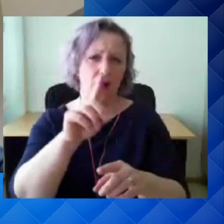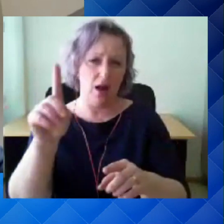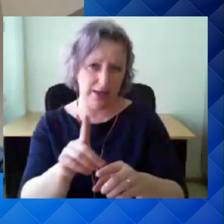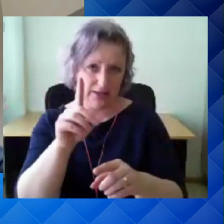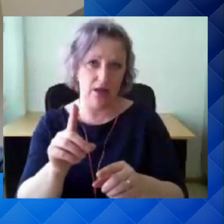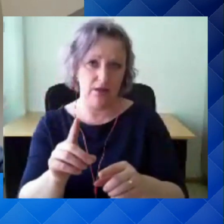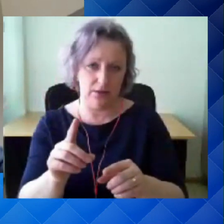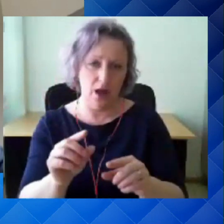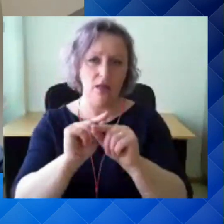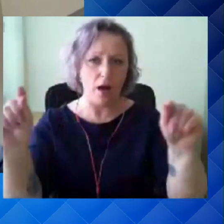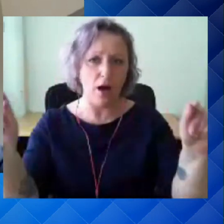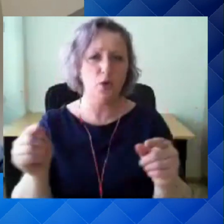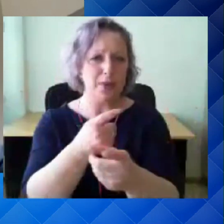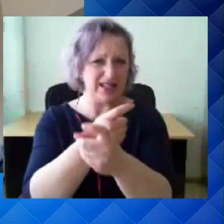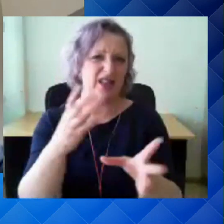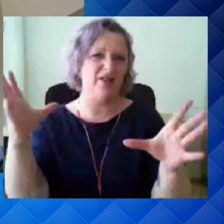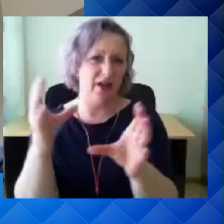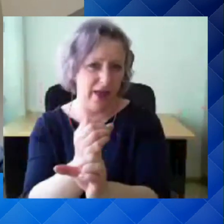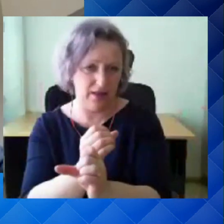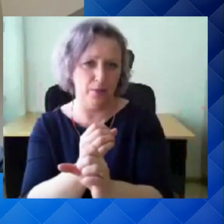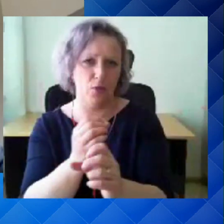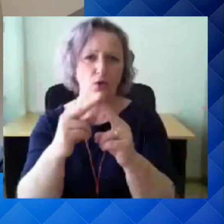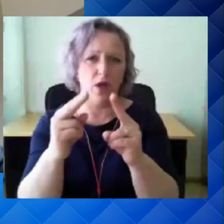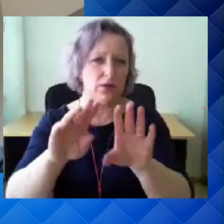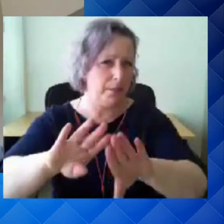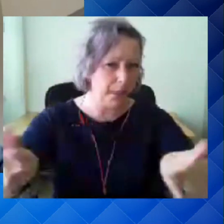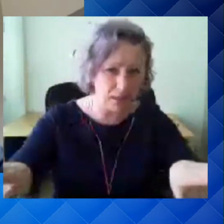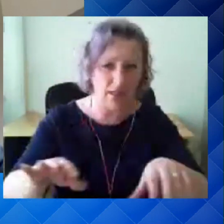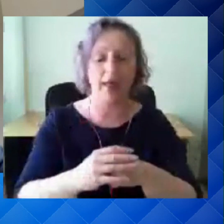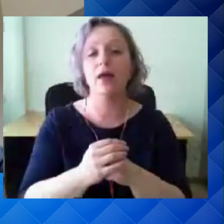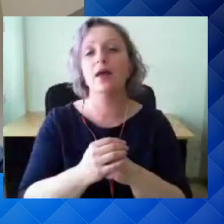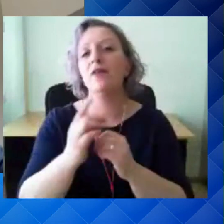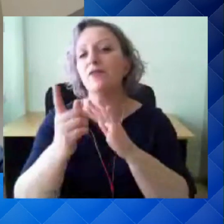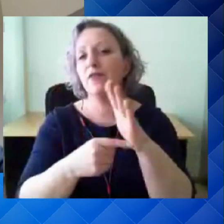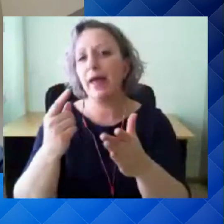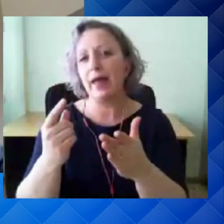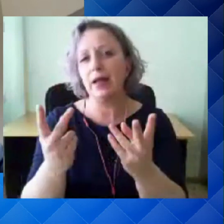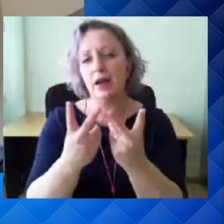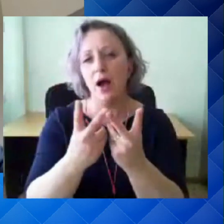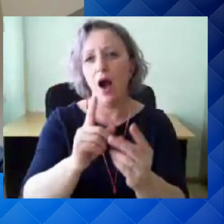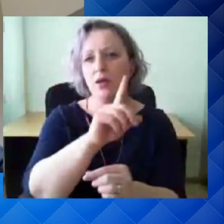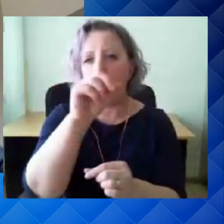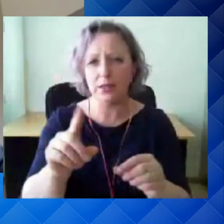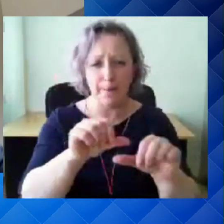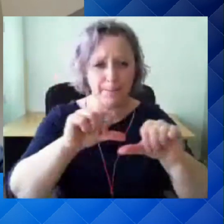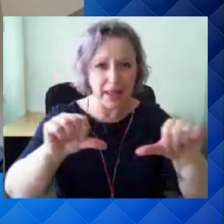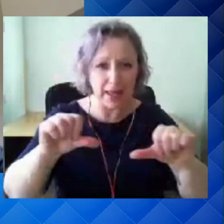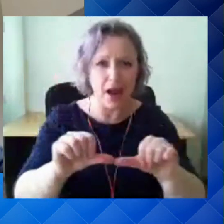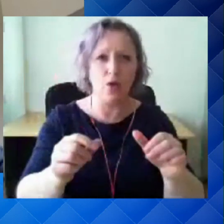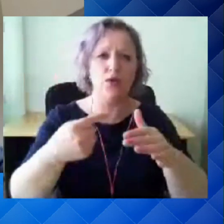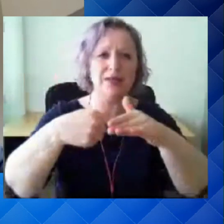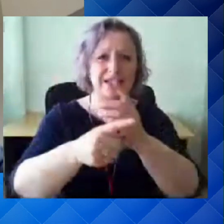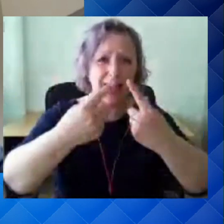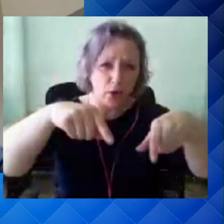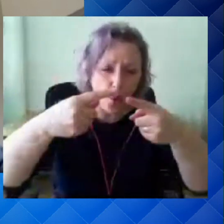kontakte, täiendavad siis tähttäituse ja ajalised piirangud siseruumides, rühmategevuste